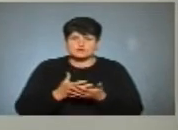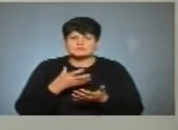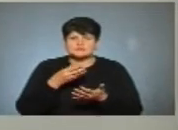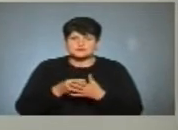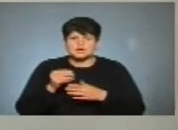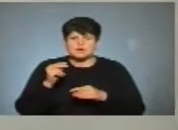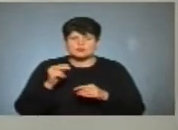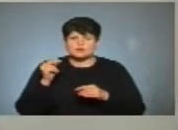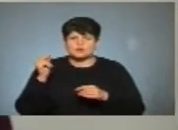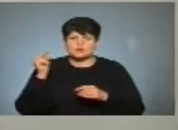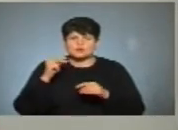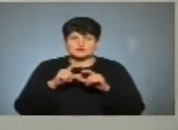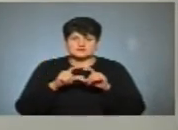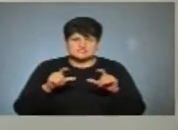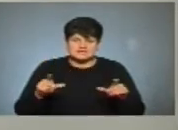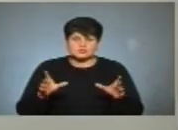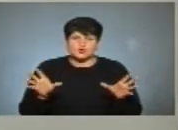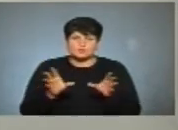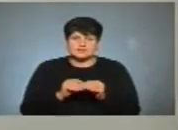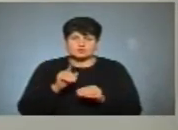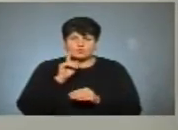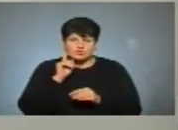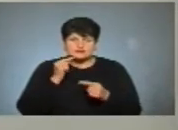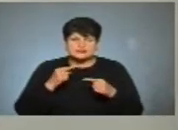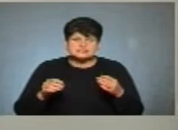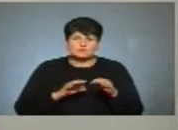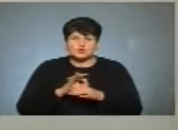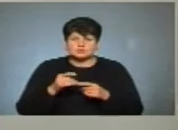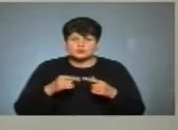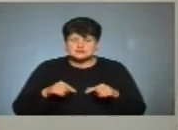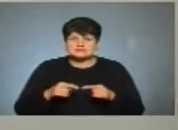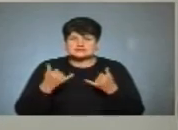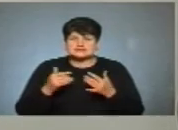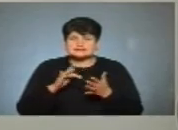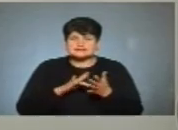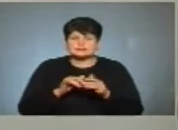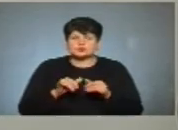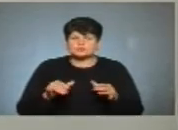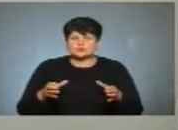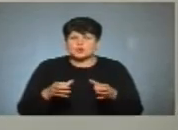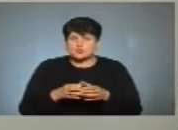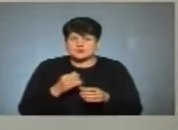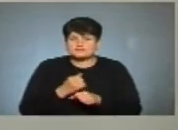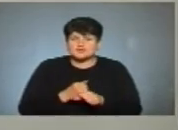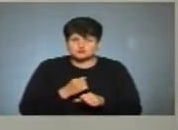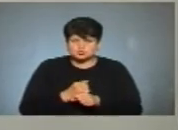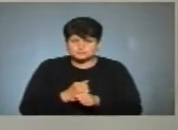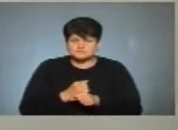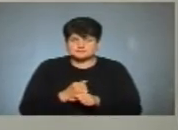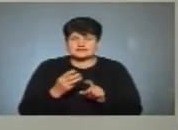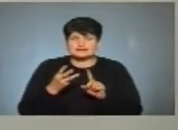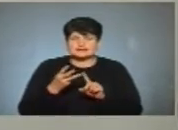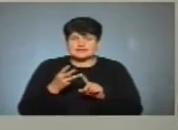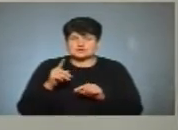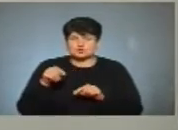університеті, об'єднував завжди молодь, різні проекти організовував, зараз центр розвитку громади працює. Третій